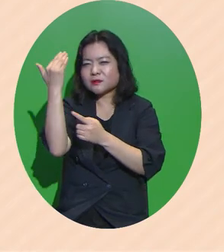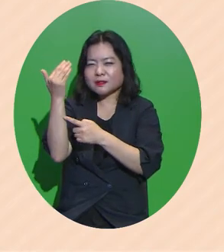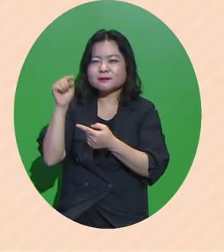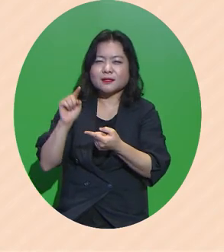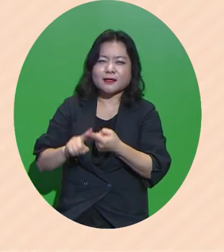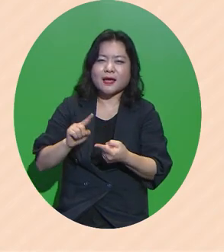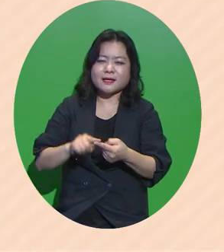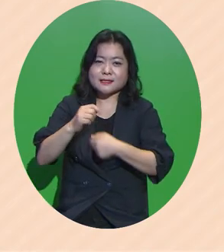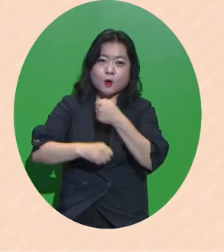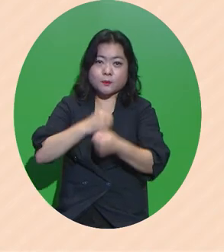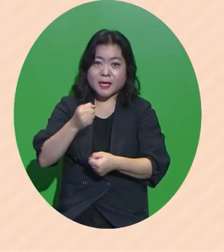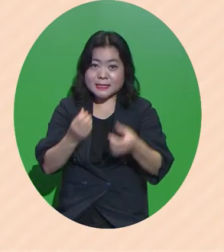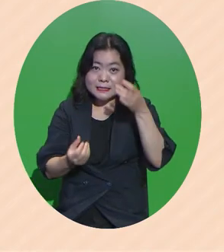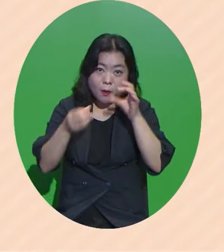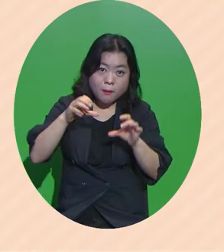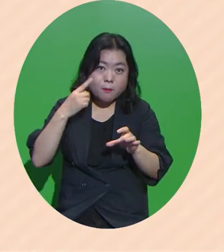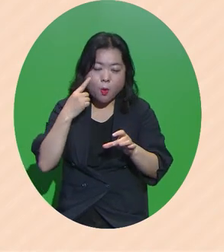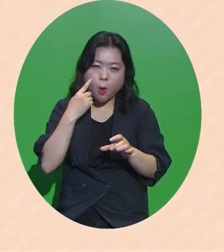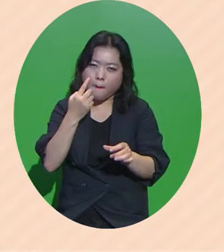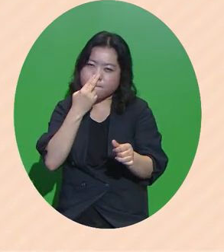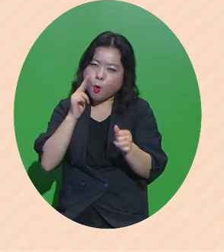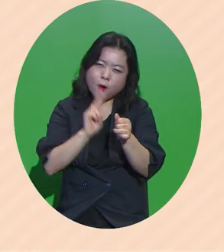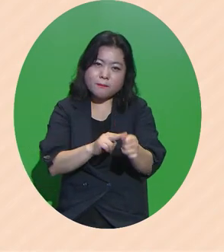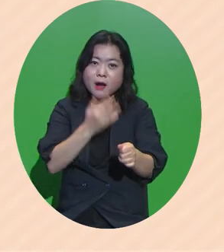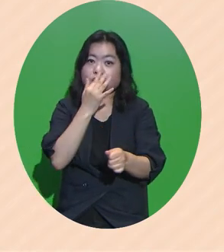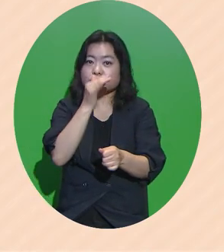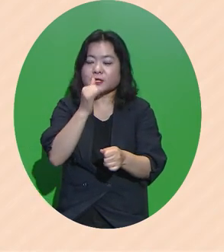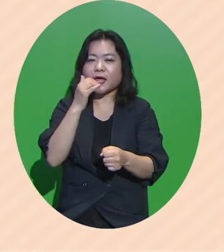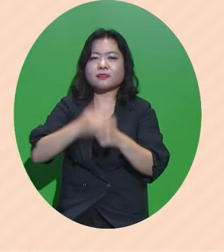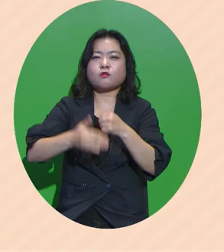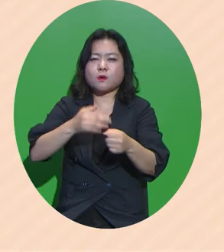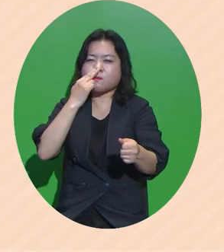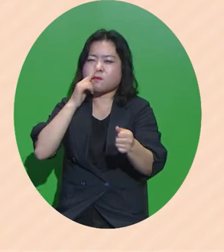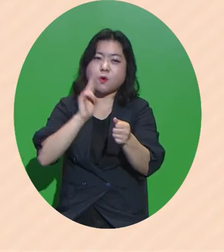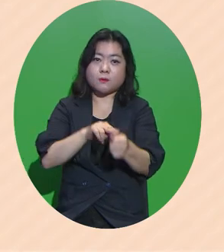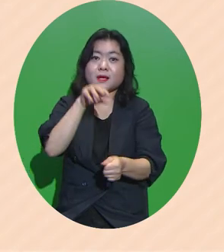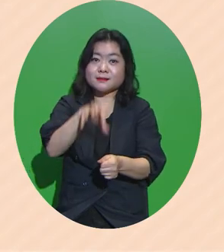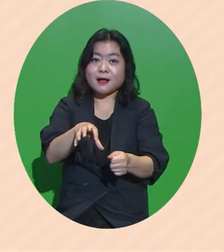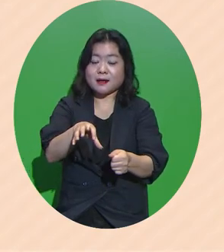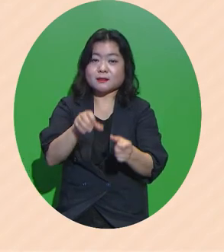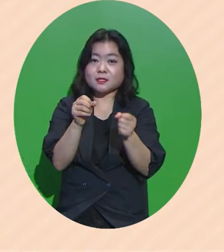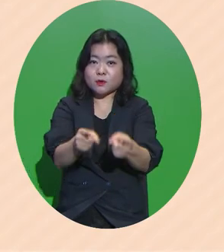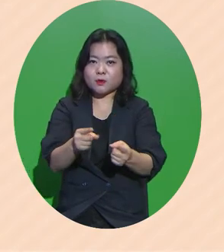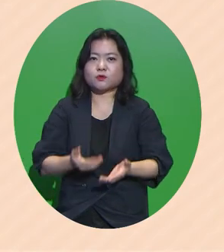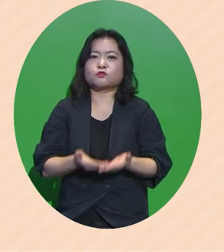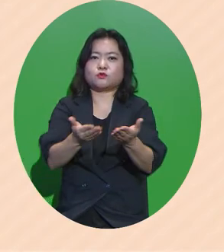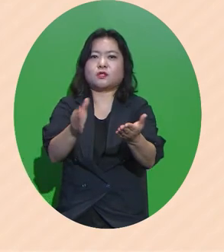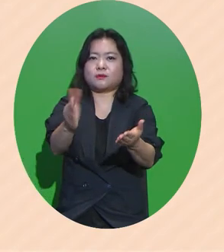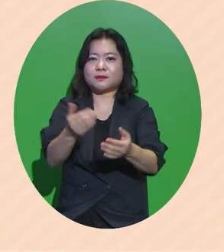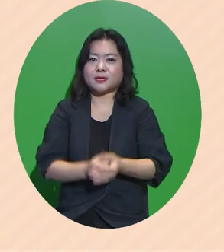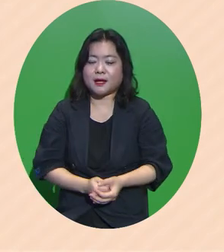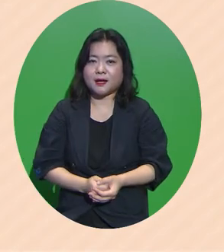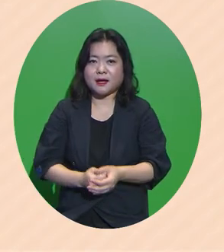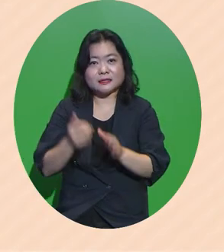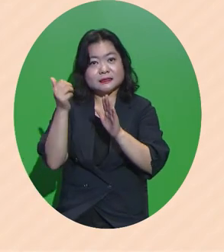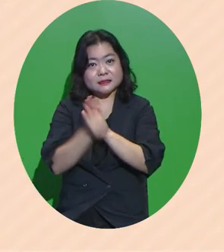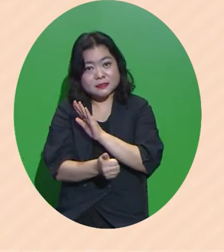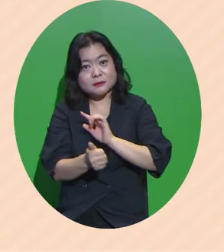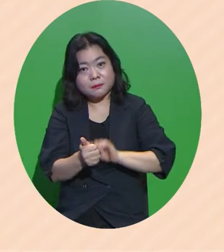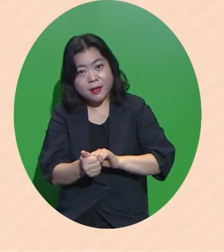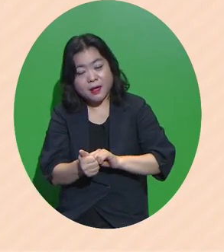실험하고 모험할 수 있도록 우리 대구를 실험의 장으로 제공해야 됩니다 그리고 실패